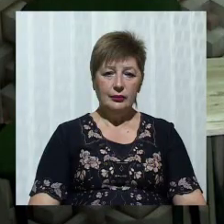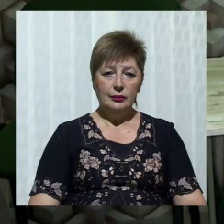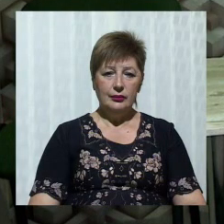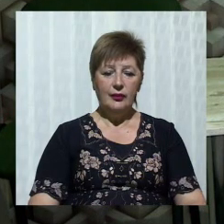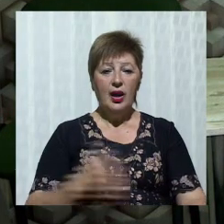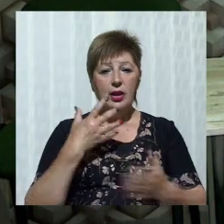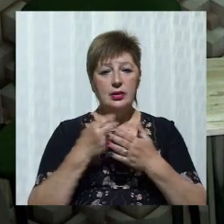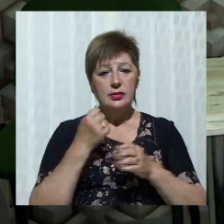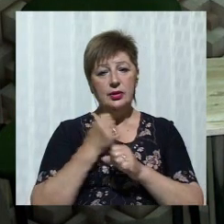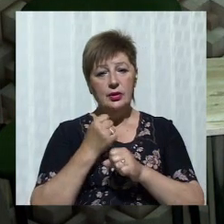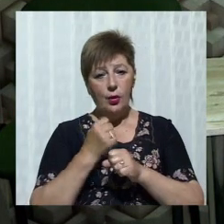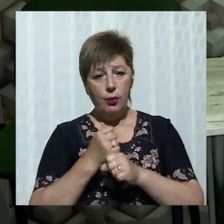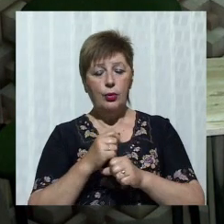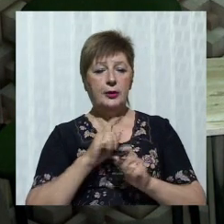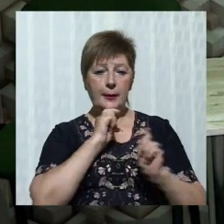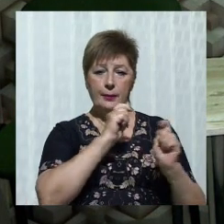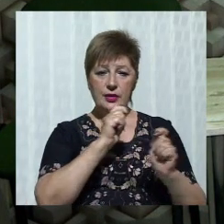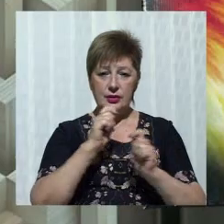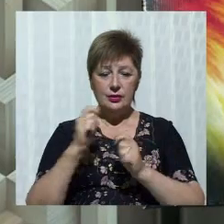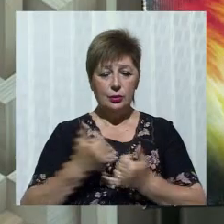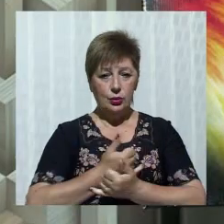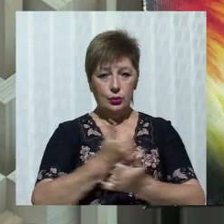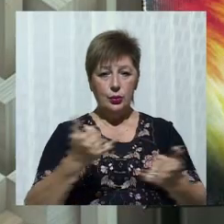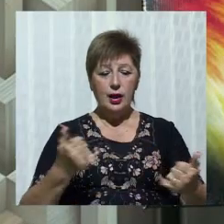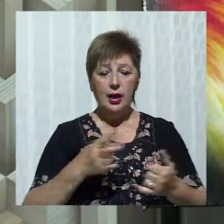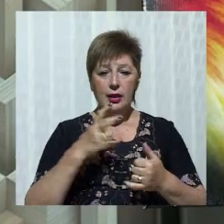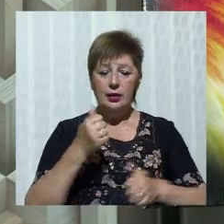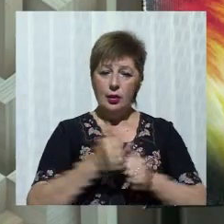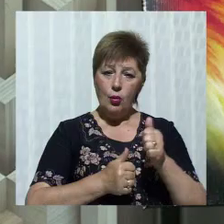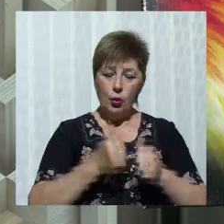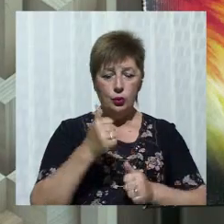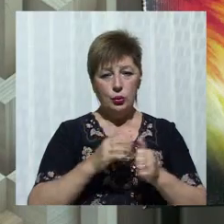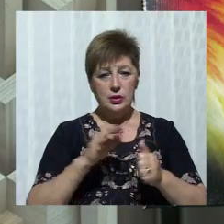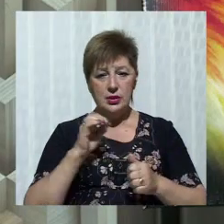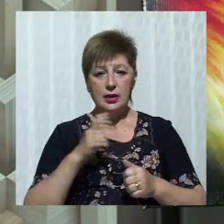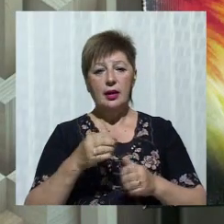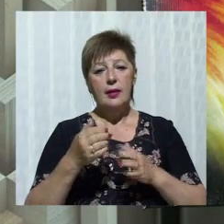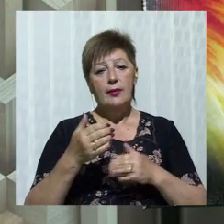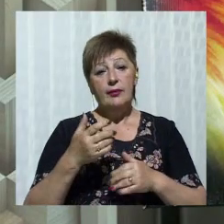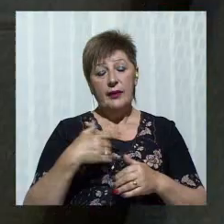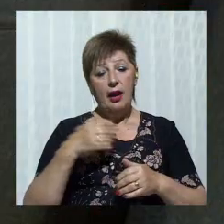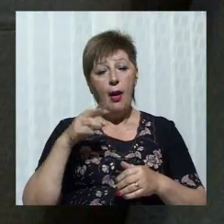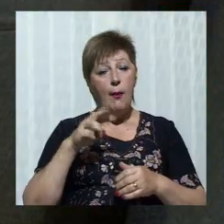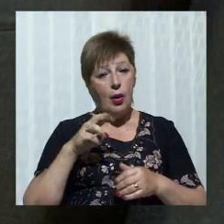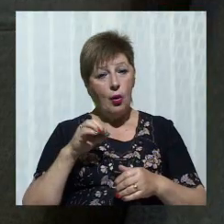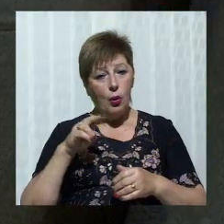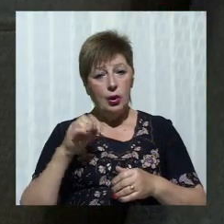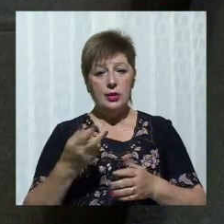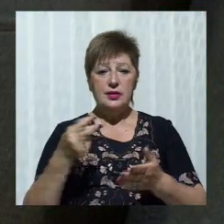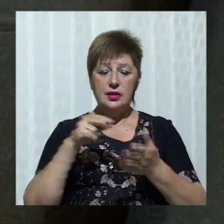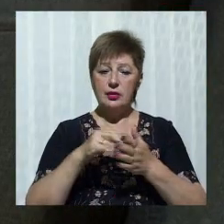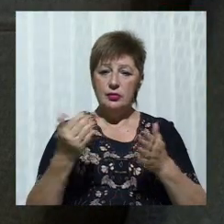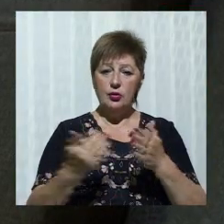Свої роботи спрей-художник презентує на виставках та конкурсах. У 2018 році Микола встановив новий рекорд України з малювання